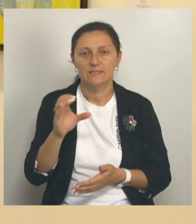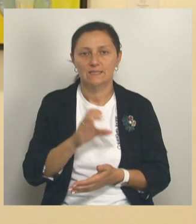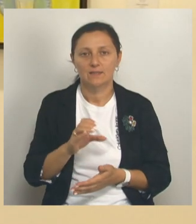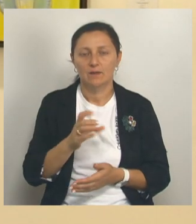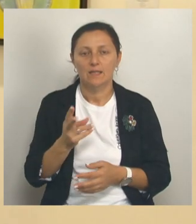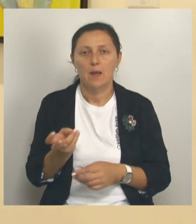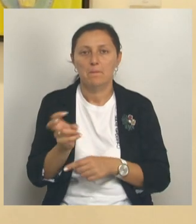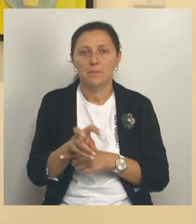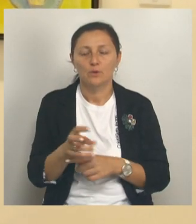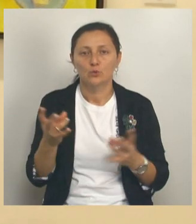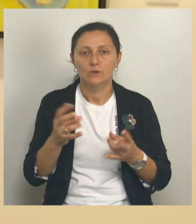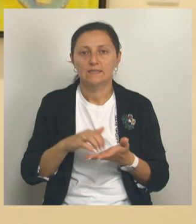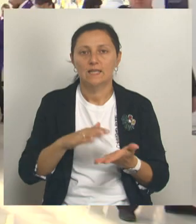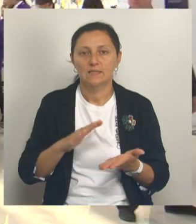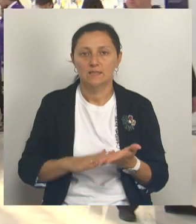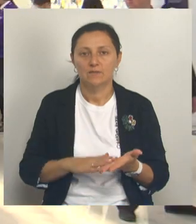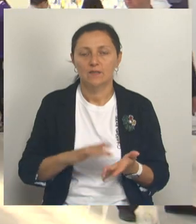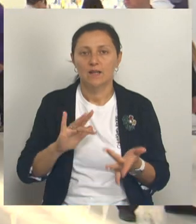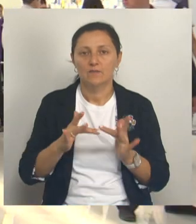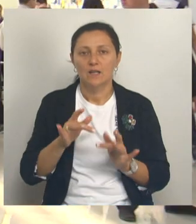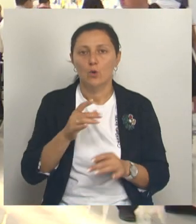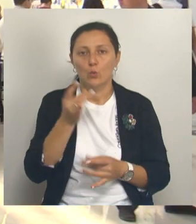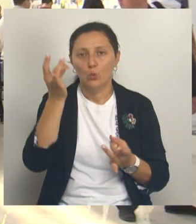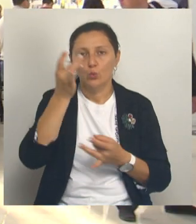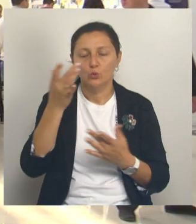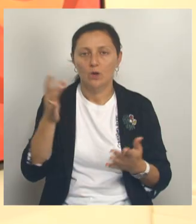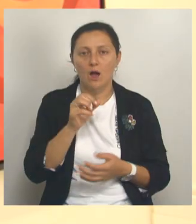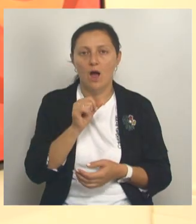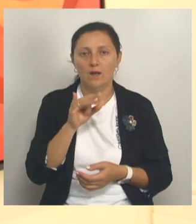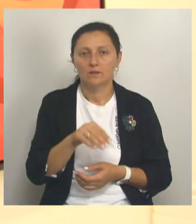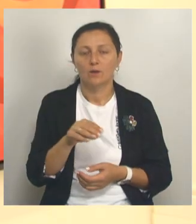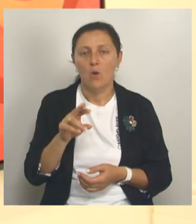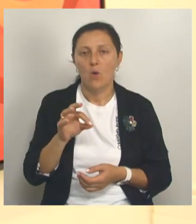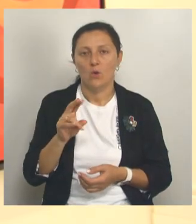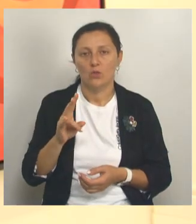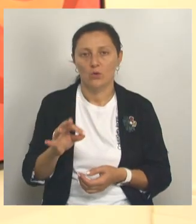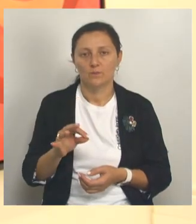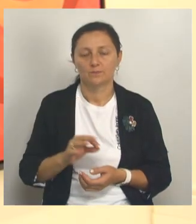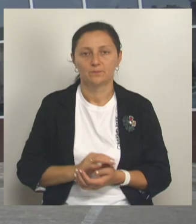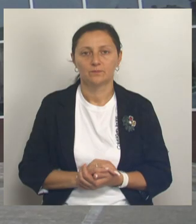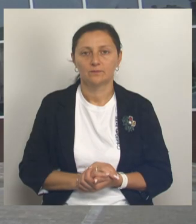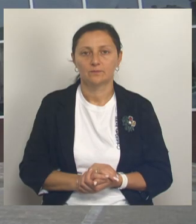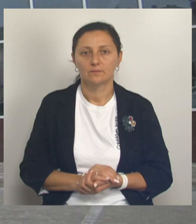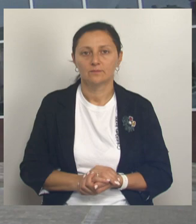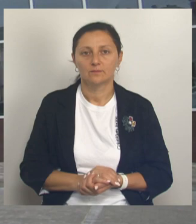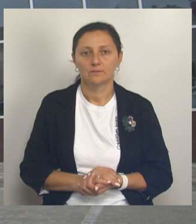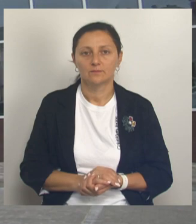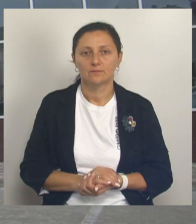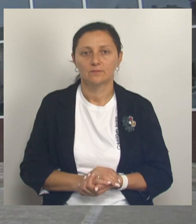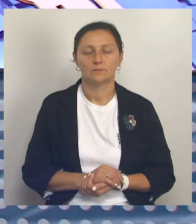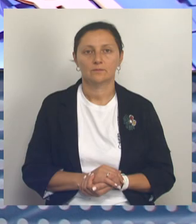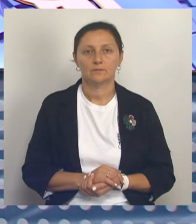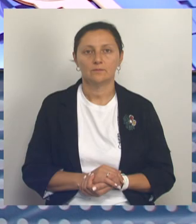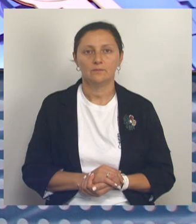Для посещения необходимо зарегистрироваться на сайте культурной платформы «Арт. Окно». Оксана Черных, Дмитрий Жиликов. Такой день на Мире Белогорья.